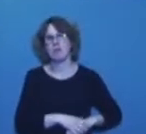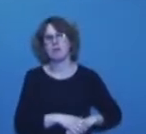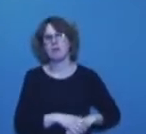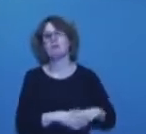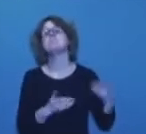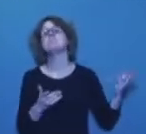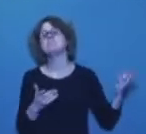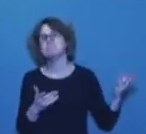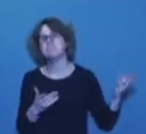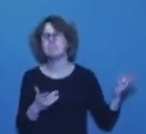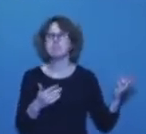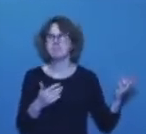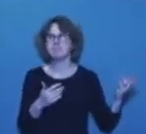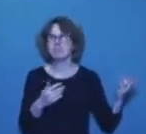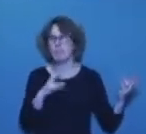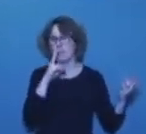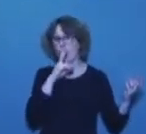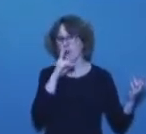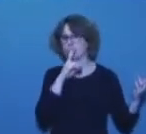On va faire un peu d'humour noir.